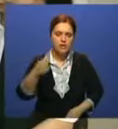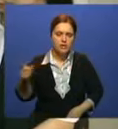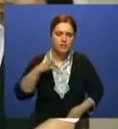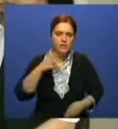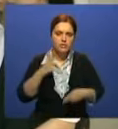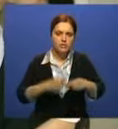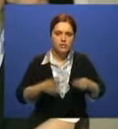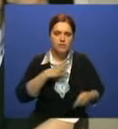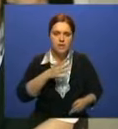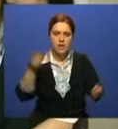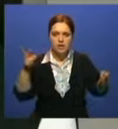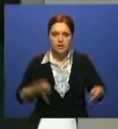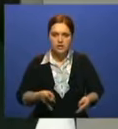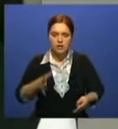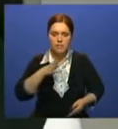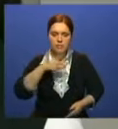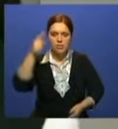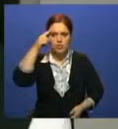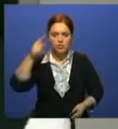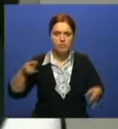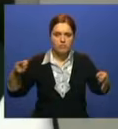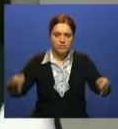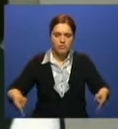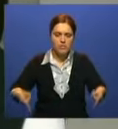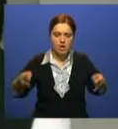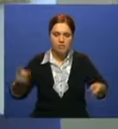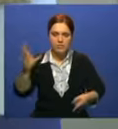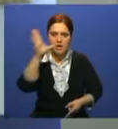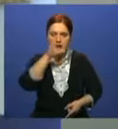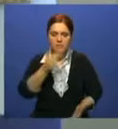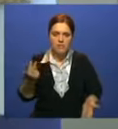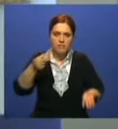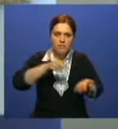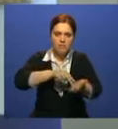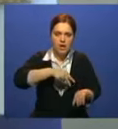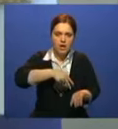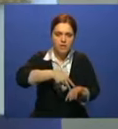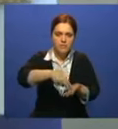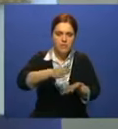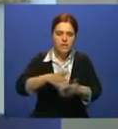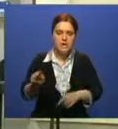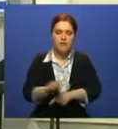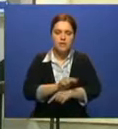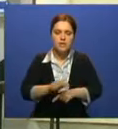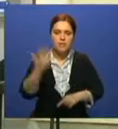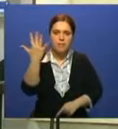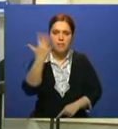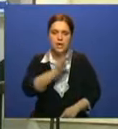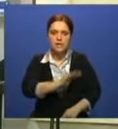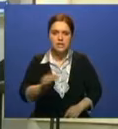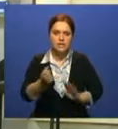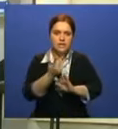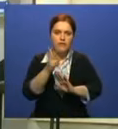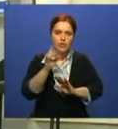ранением и приговором врачей – ходить только на костылях. Но сумела не только встать на ноги. Воспитала пятерых детей. У нее 13